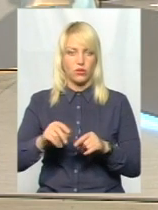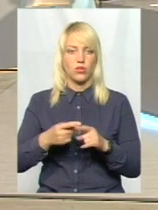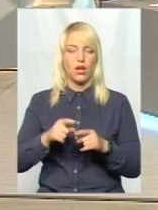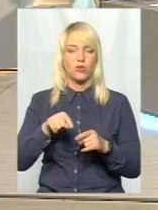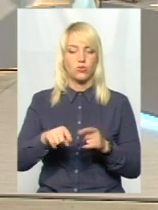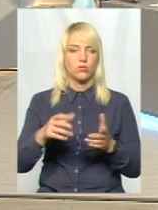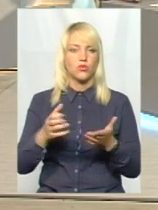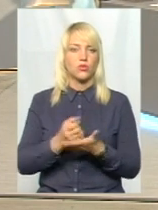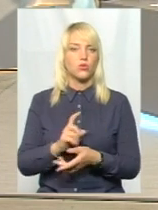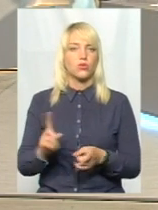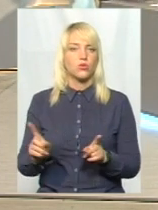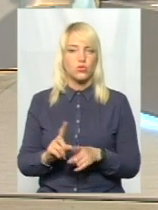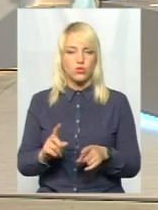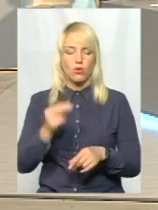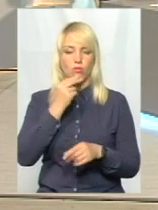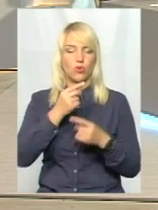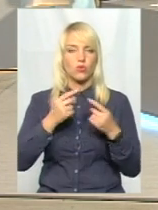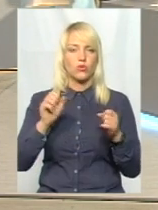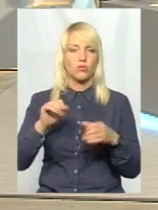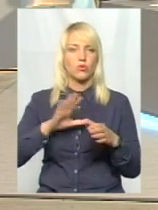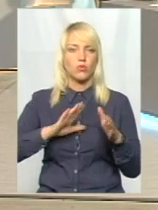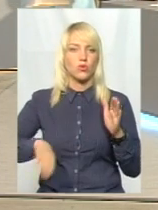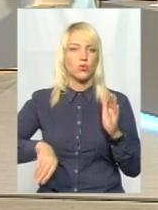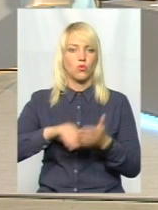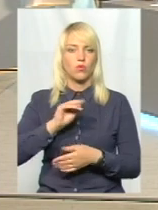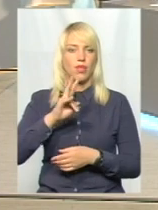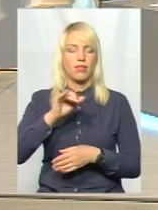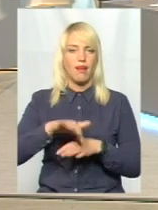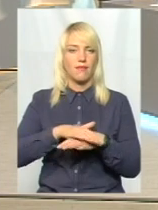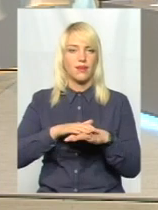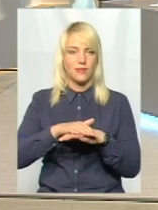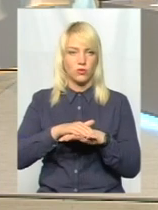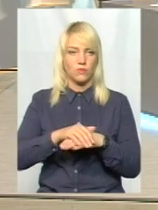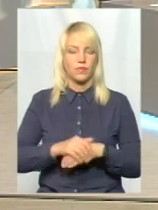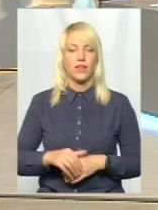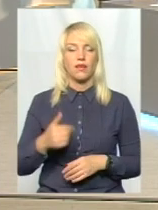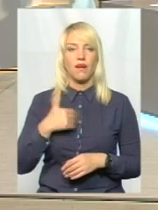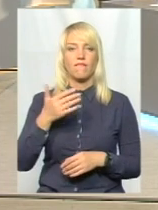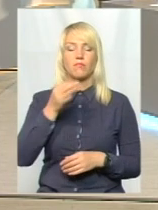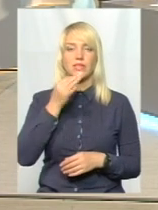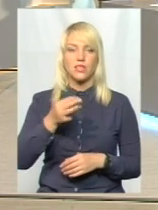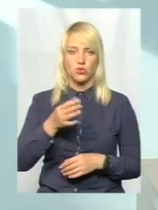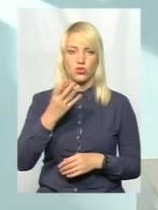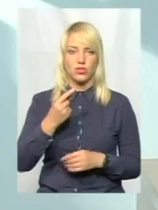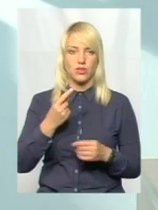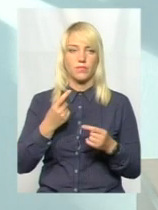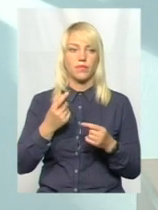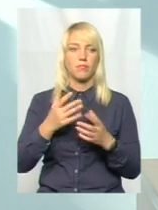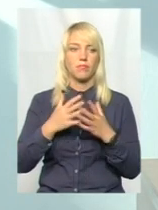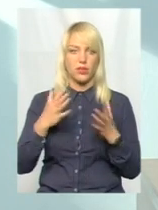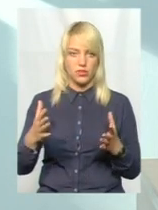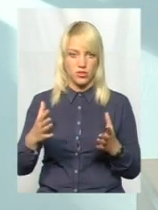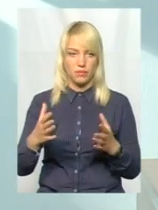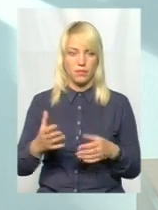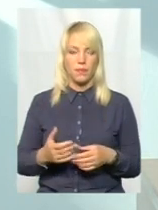звичайно. виходить, що продукти могли б бути куплені навіть на ринку, якщо не. Ви знаєте, я вам скажу більше, що наразі з хороших,